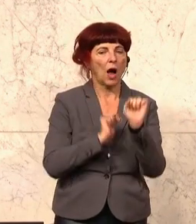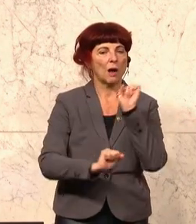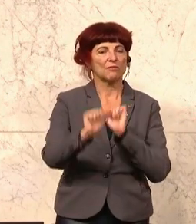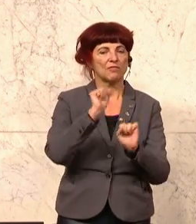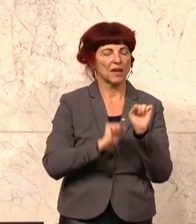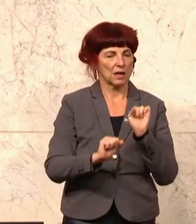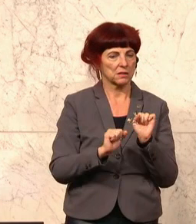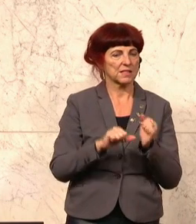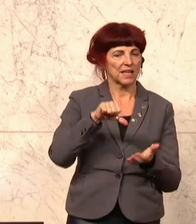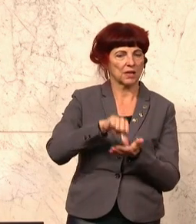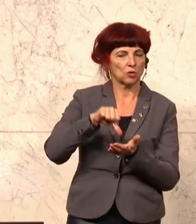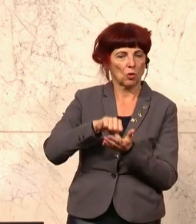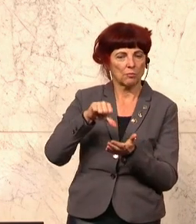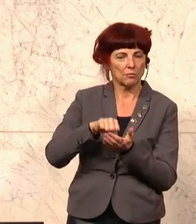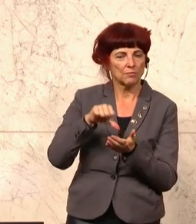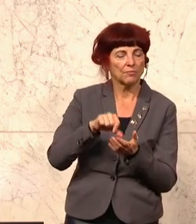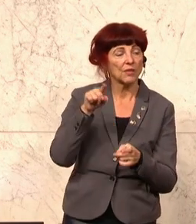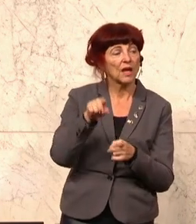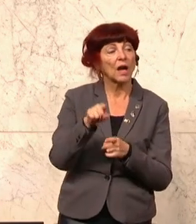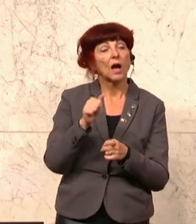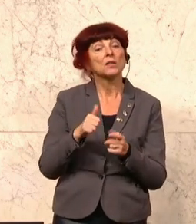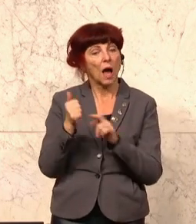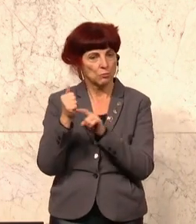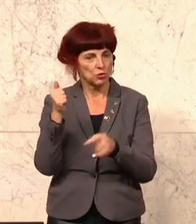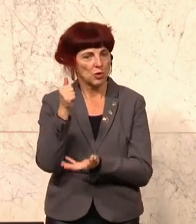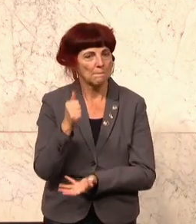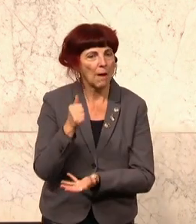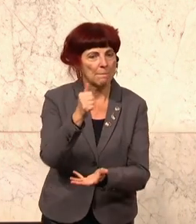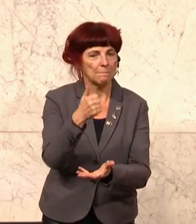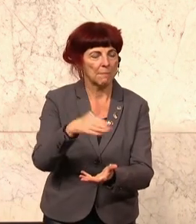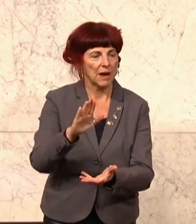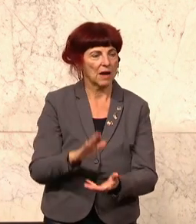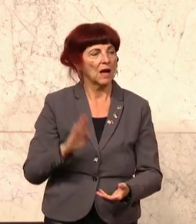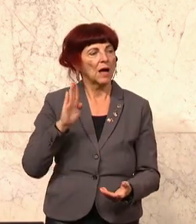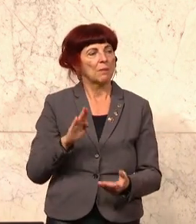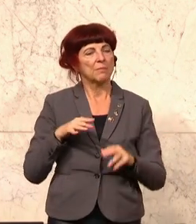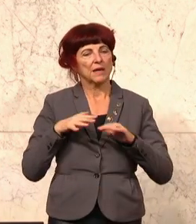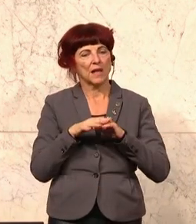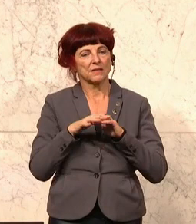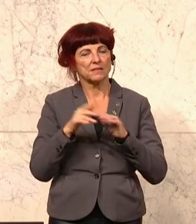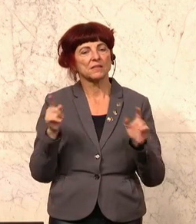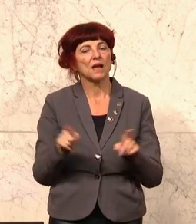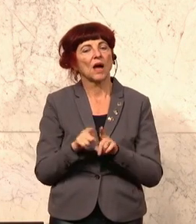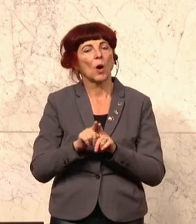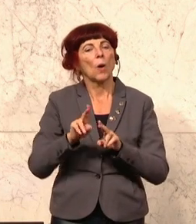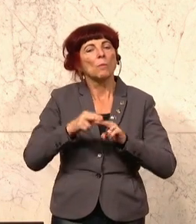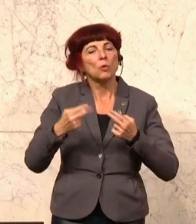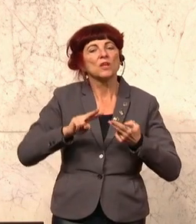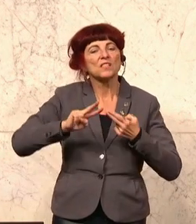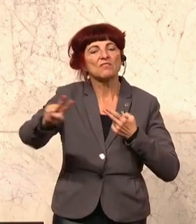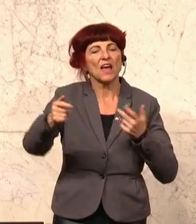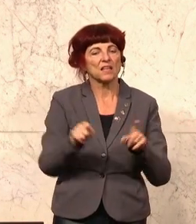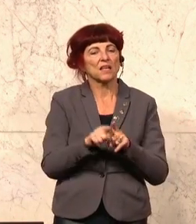BMI und BMLVT, wird budgetär aufgestockt und das BNED, das bundesweite Netzwerk Extremismusprävention und